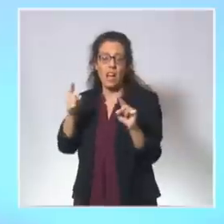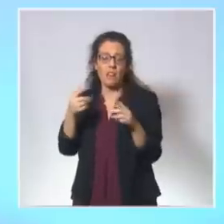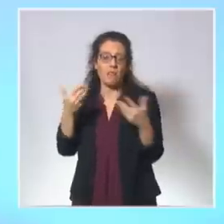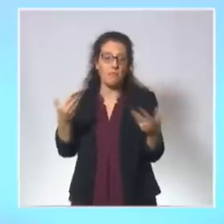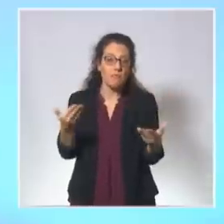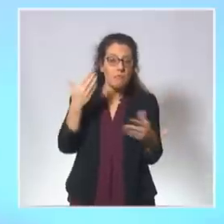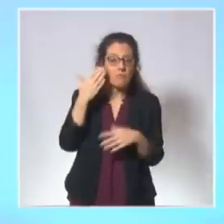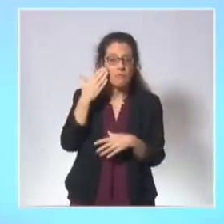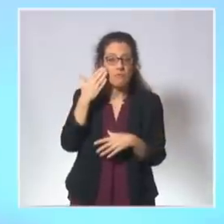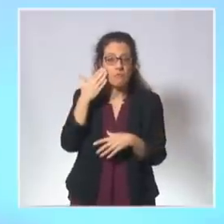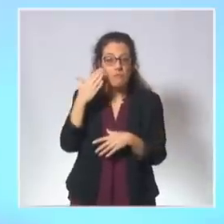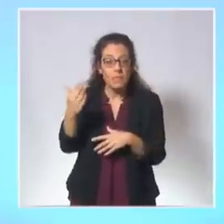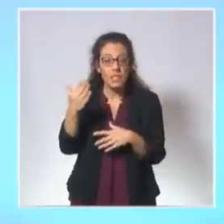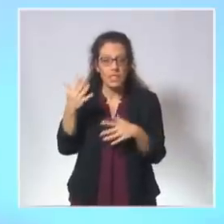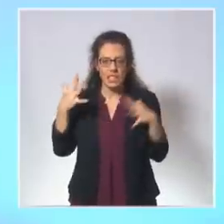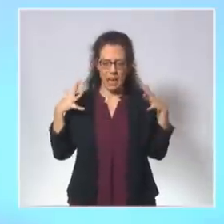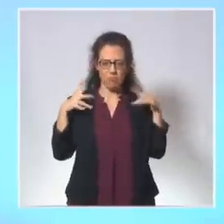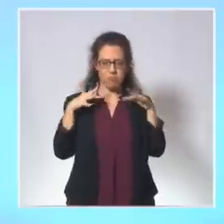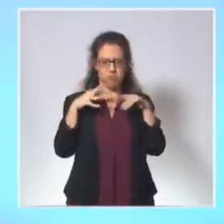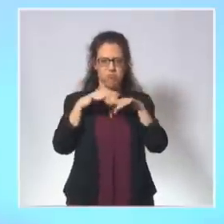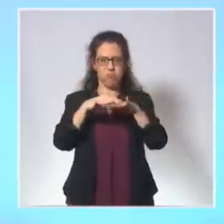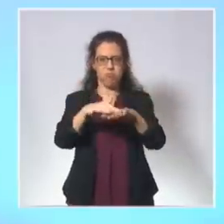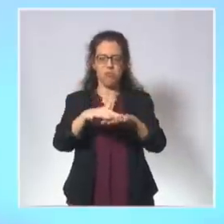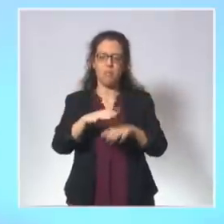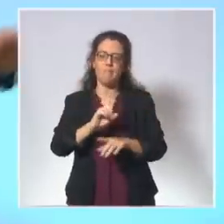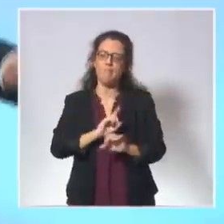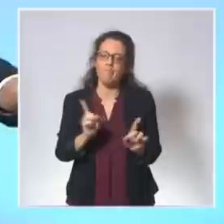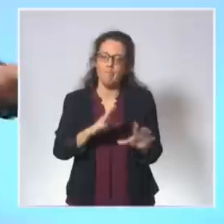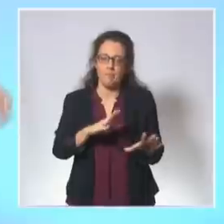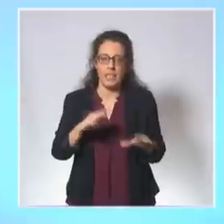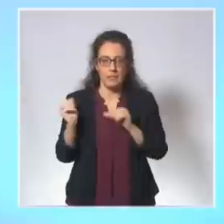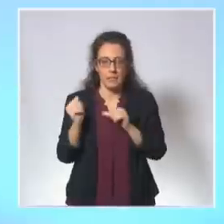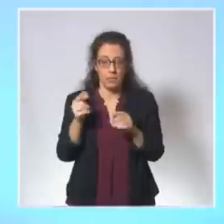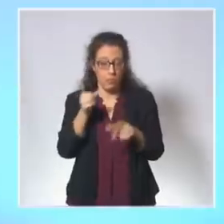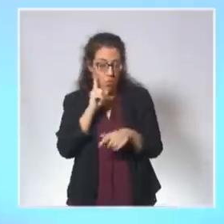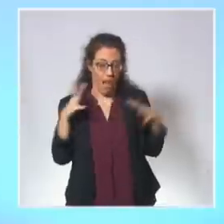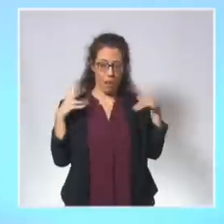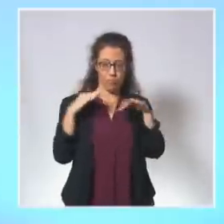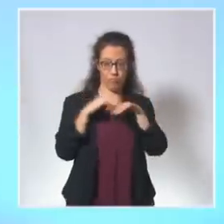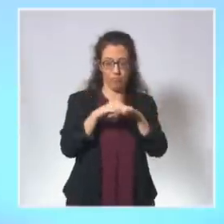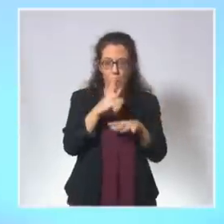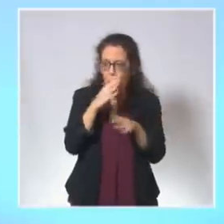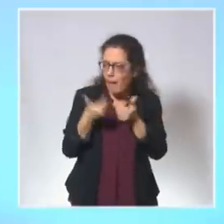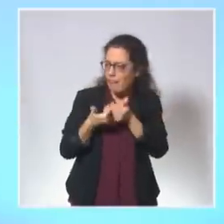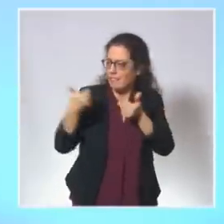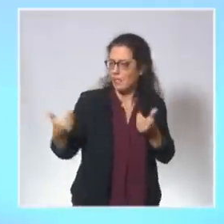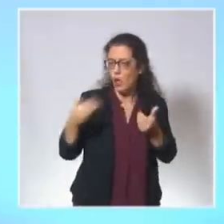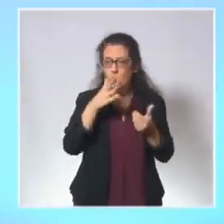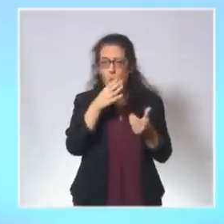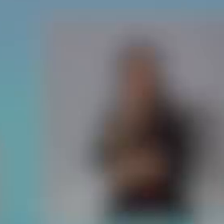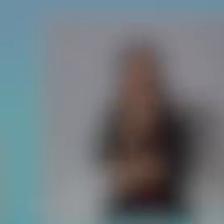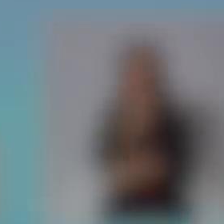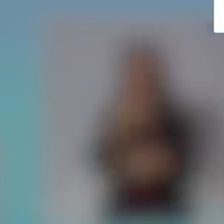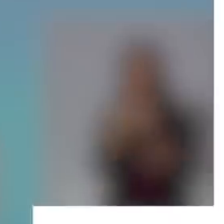ils se traduisent par de fortes concentrations et ne permettent ni distanciation ni respect des gestes